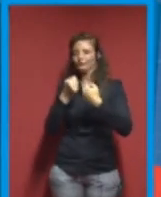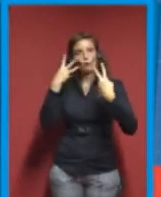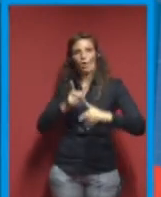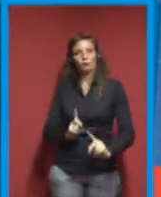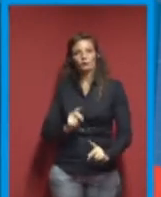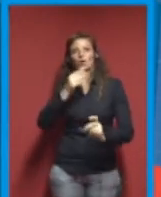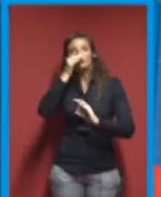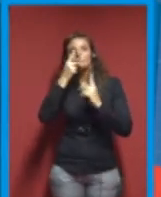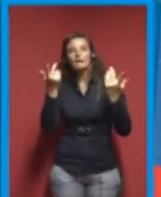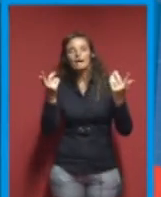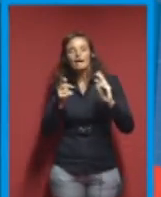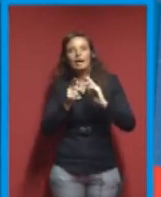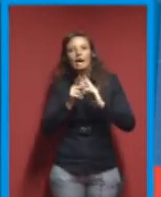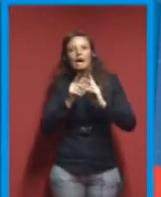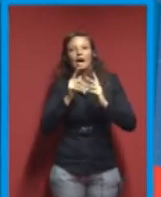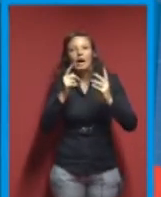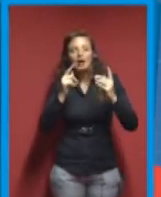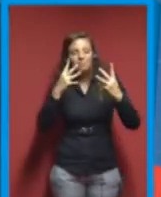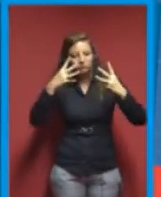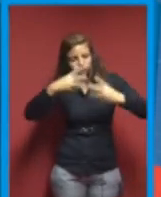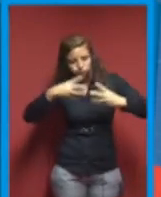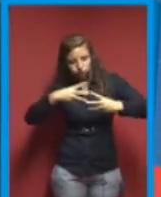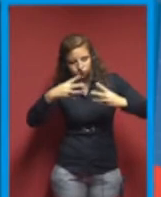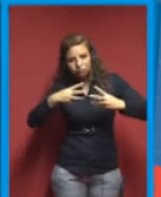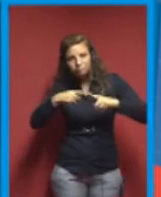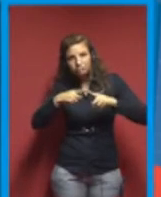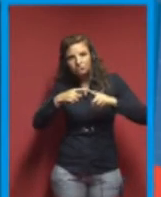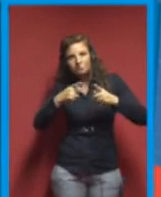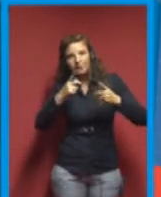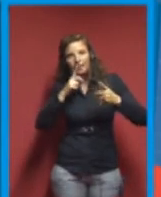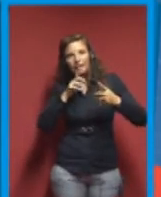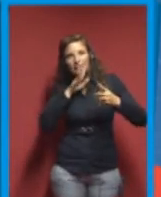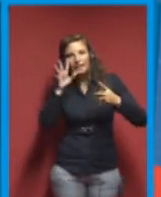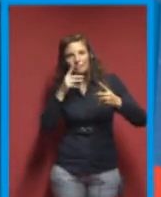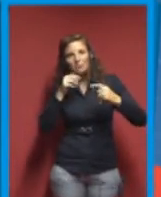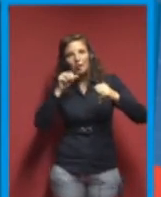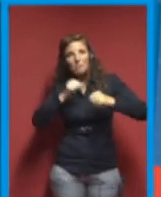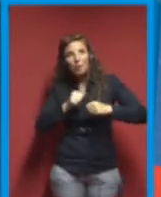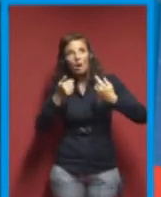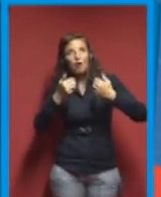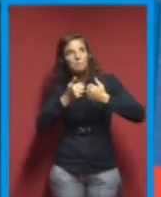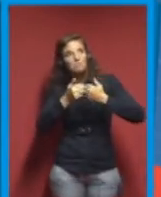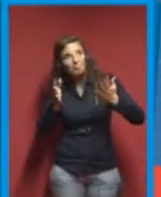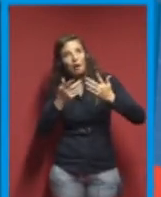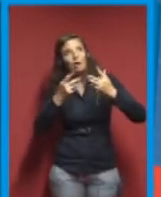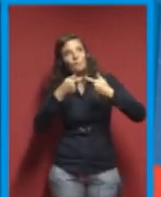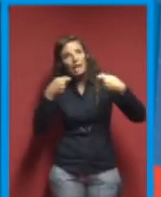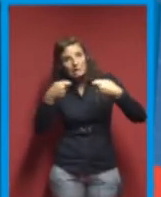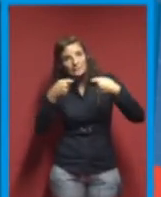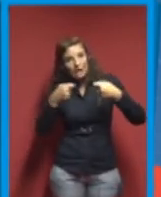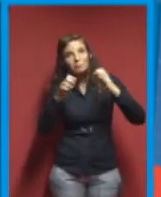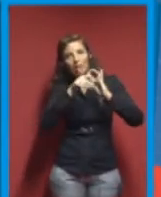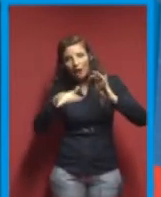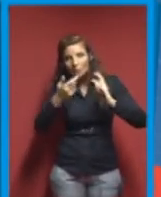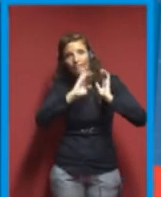una macchina che potesse essere aperta a tanti tipi di ambienti